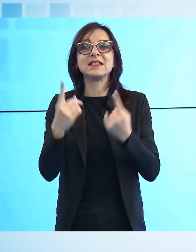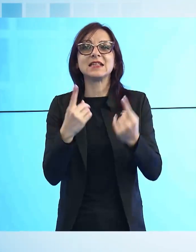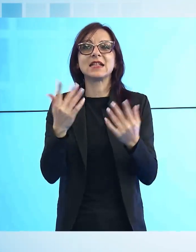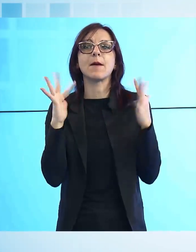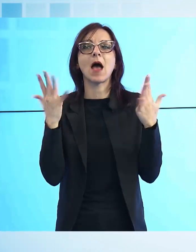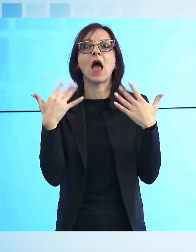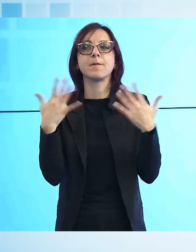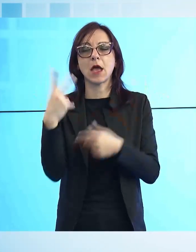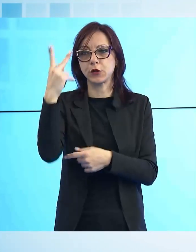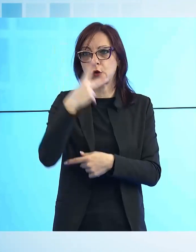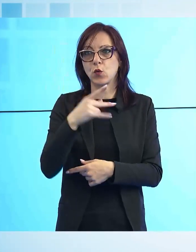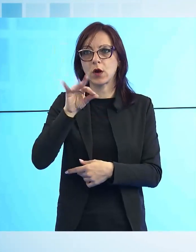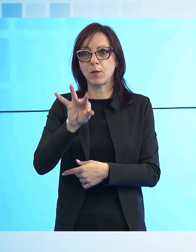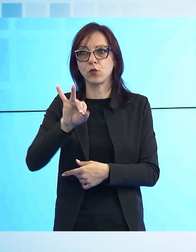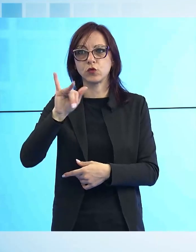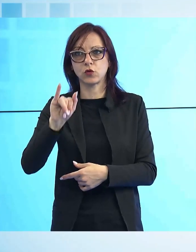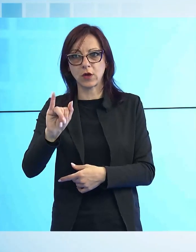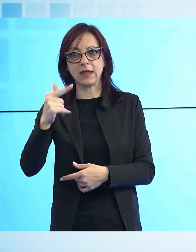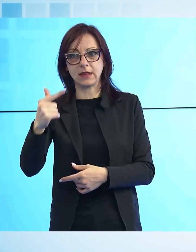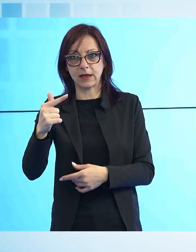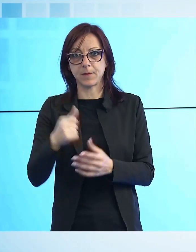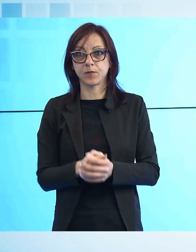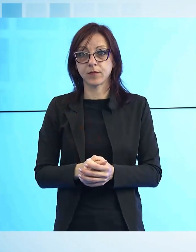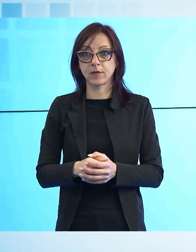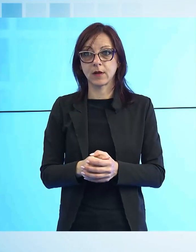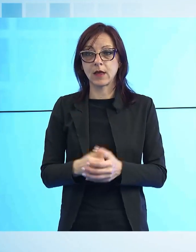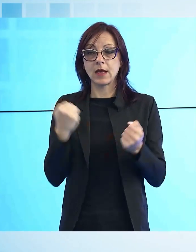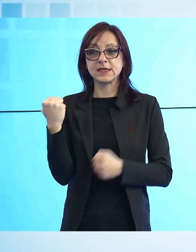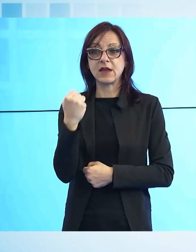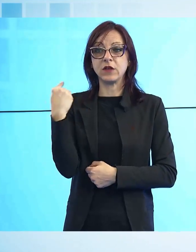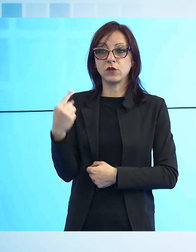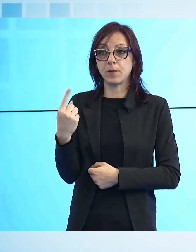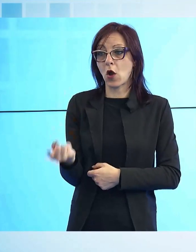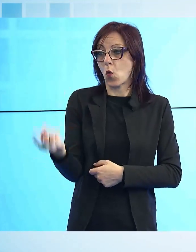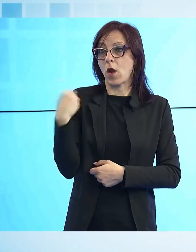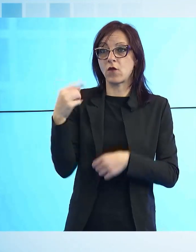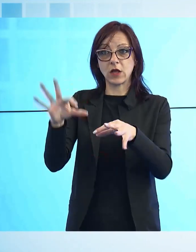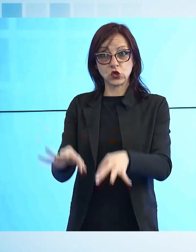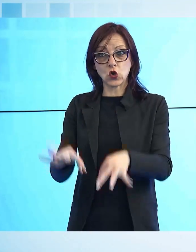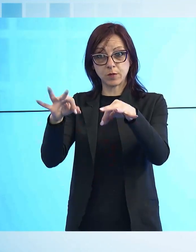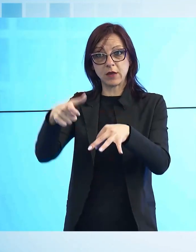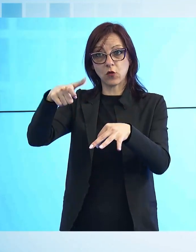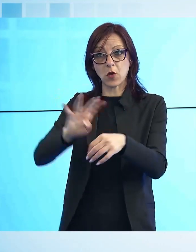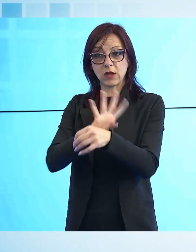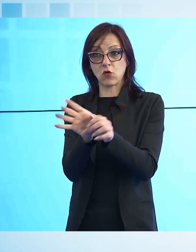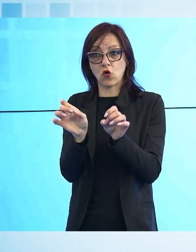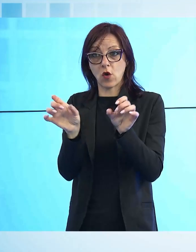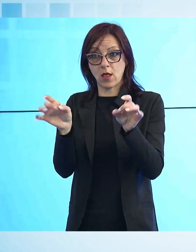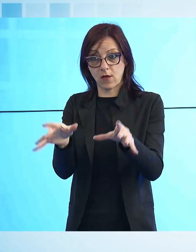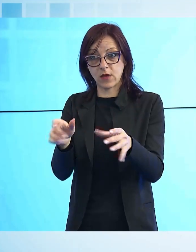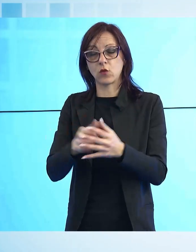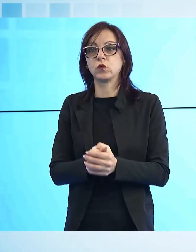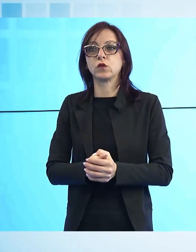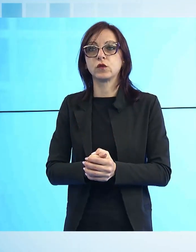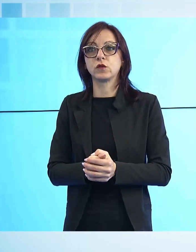Questo servizio l'anno scorso ha subito uno stop dovuto alla pandemia, ovviamente Covid-19, ma quest'anno è ripartito in grande slancio come